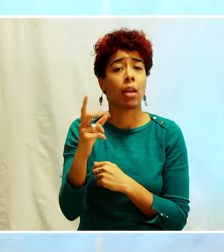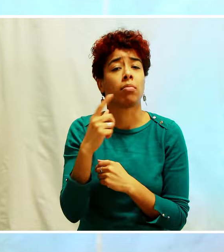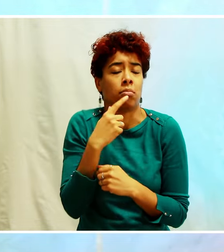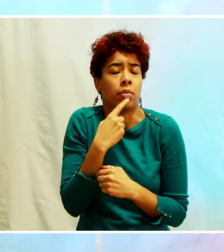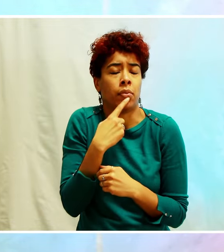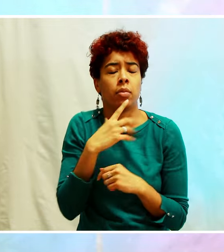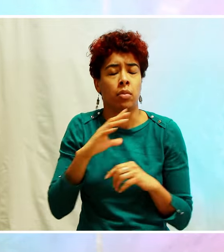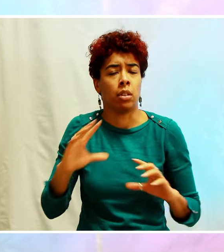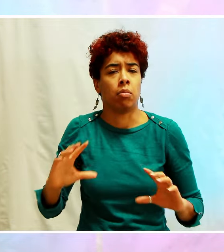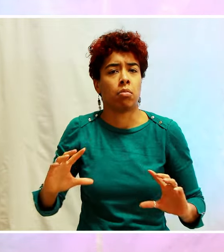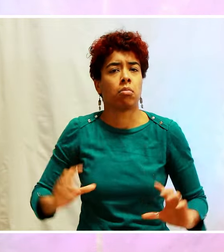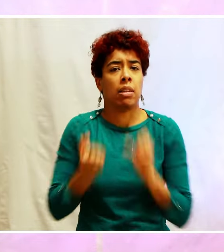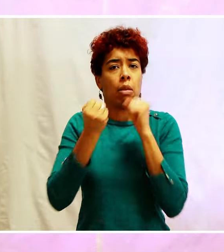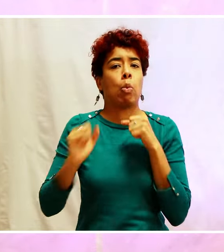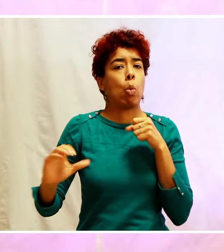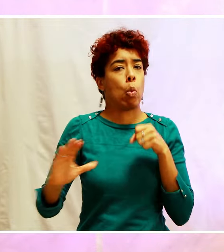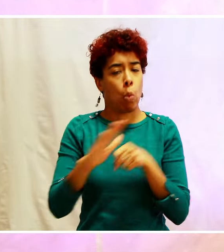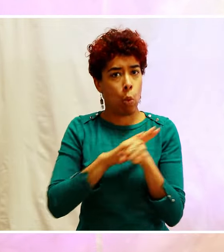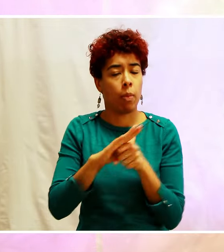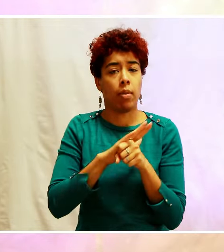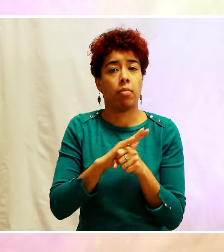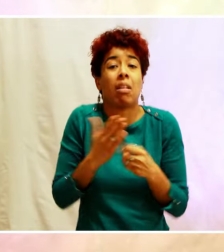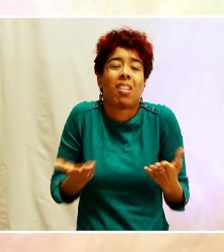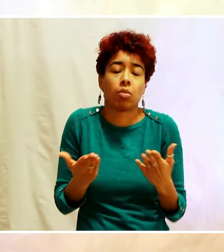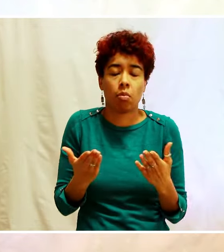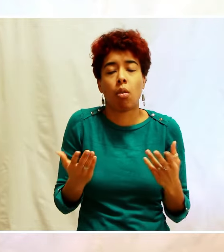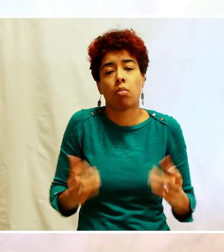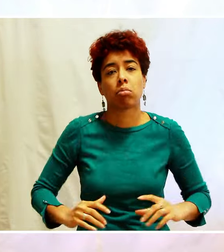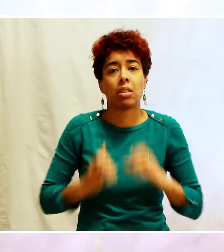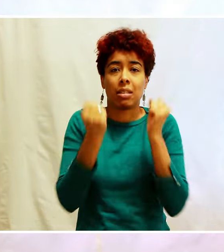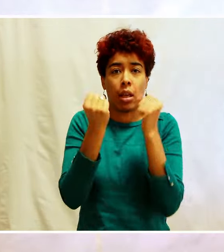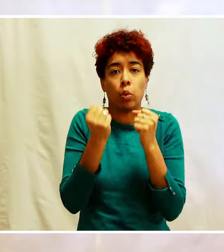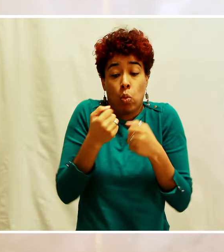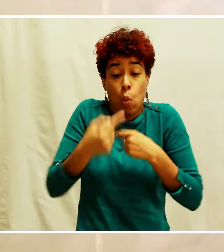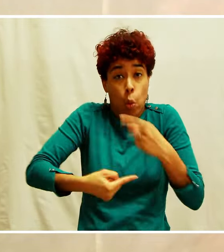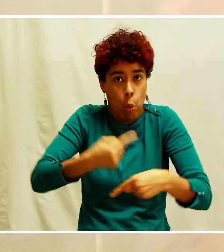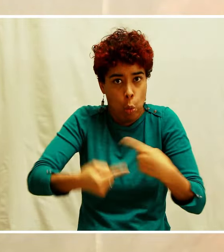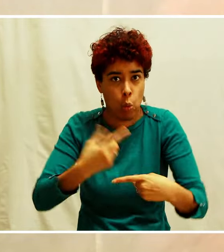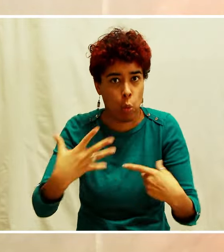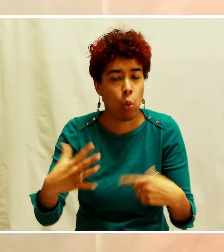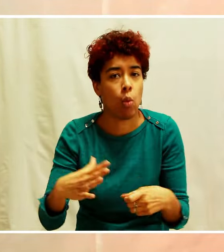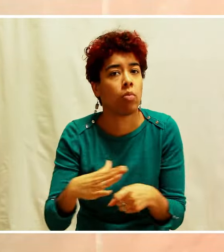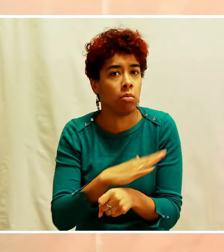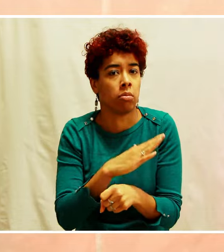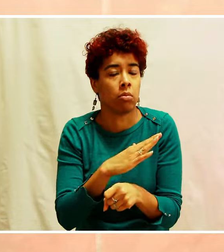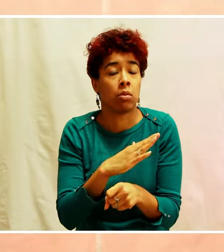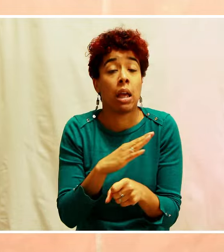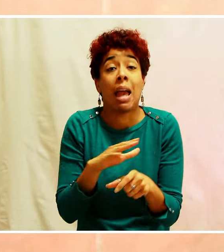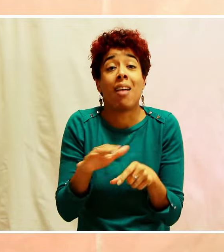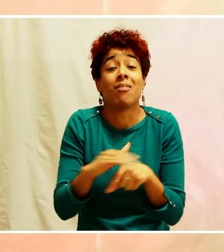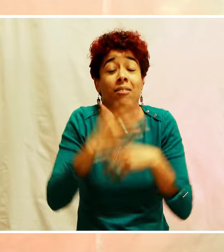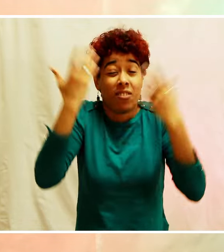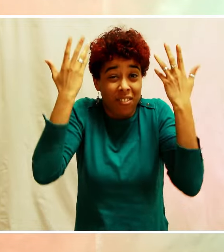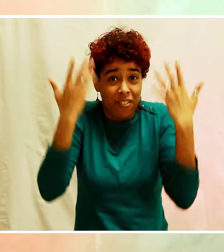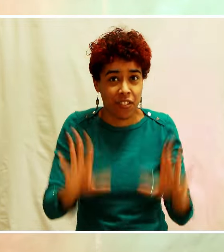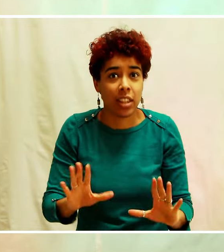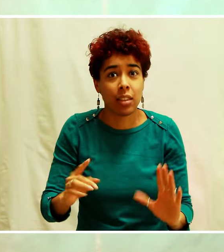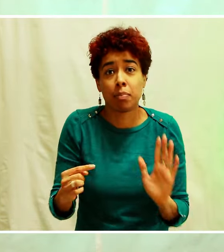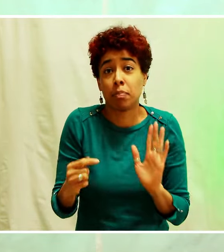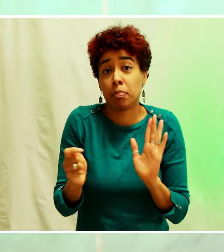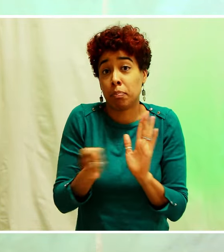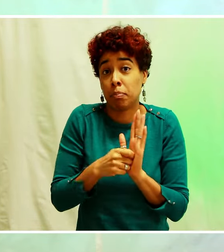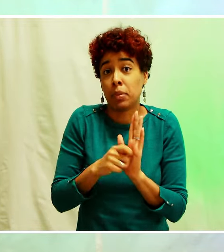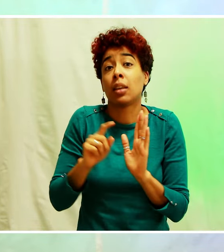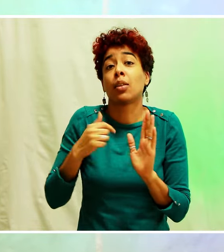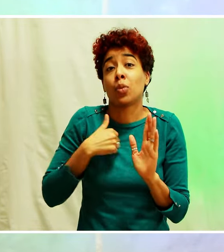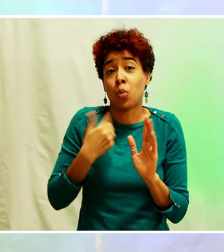salut complet parce que là, on est dans un salut qui s'accomplit en fait et il sera complété, complet à l'arrivée quand on sera